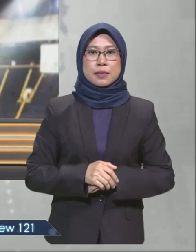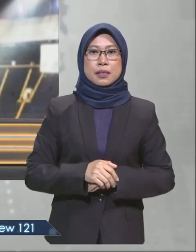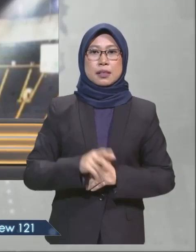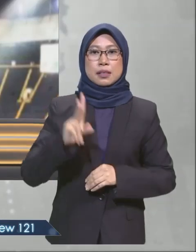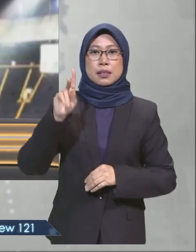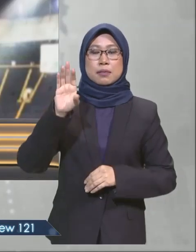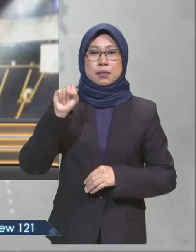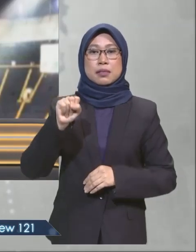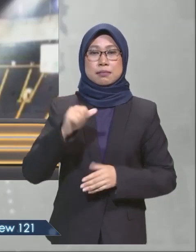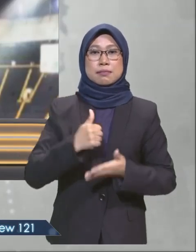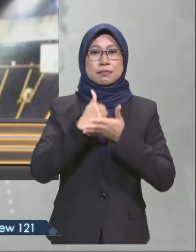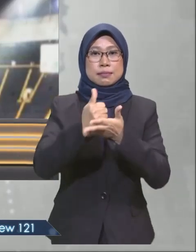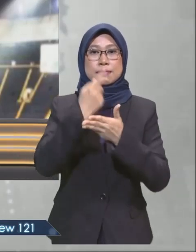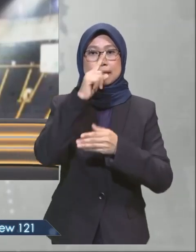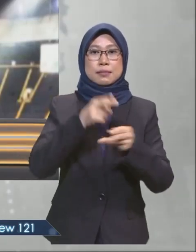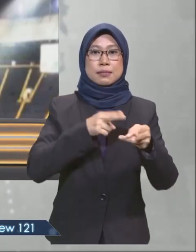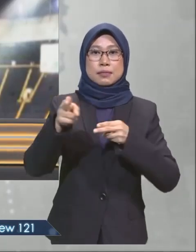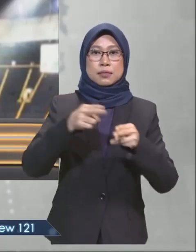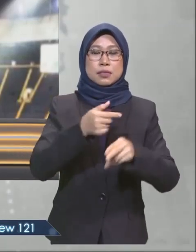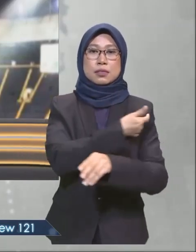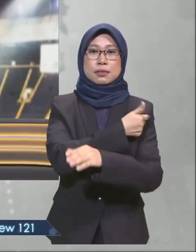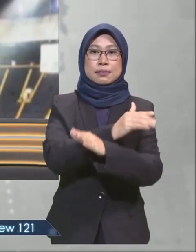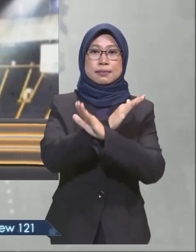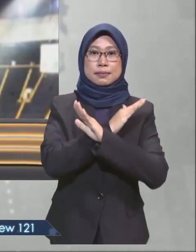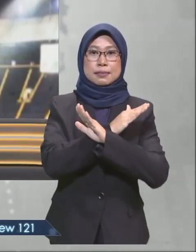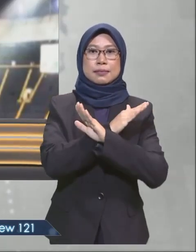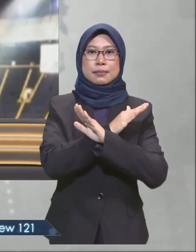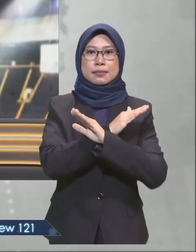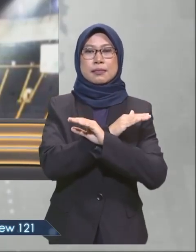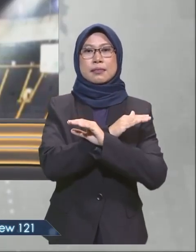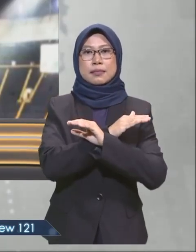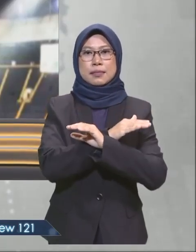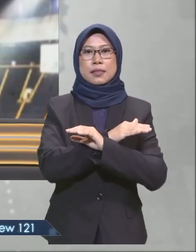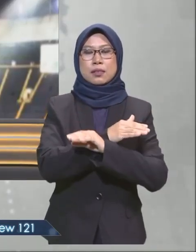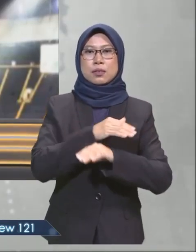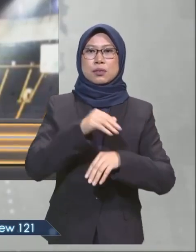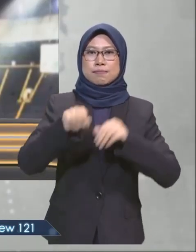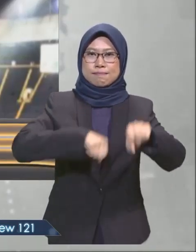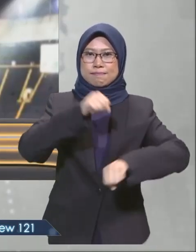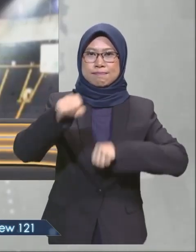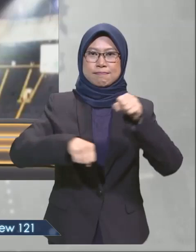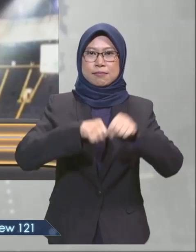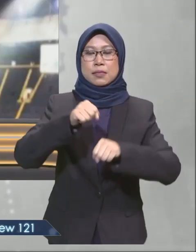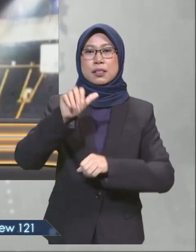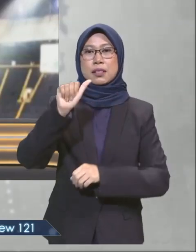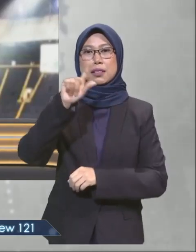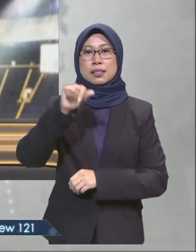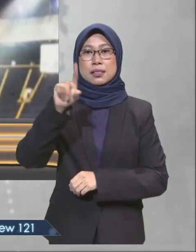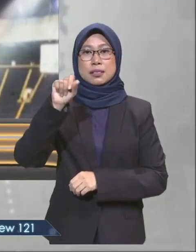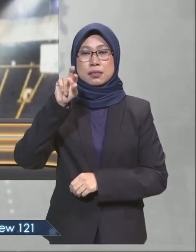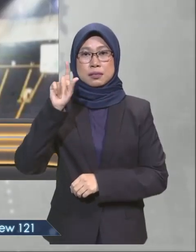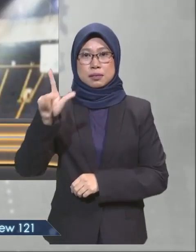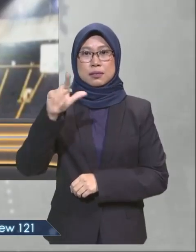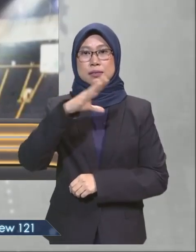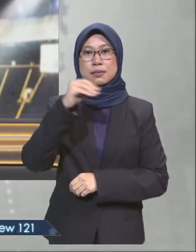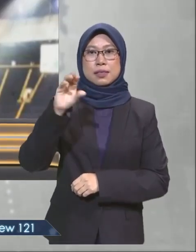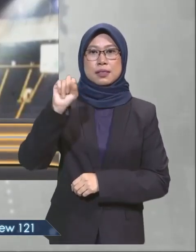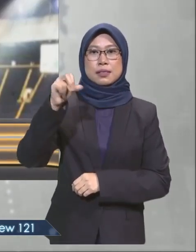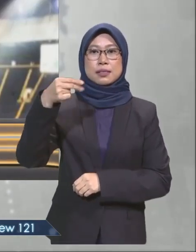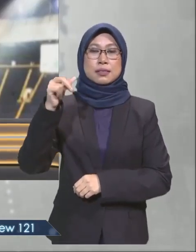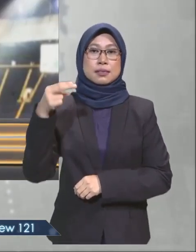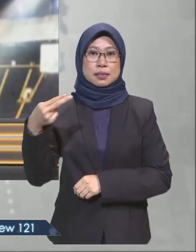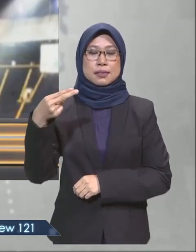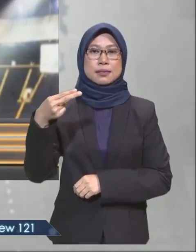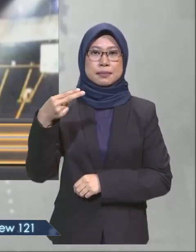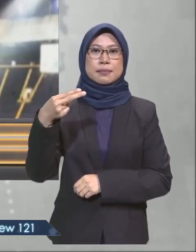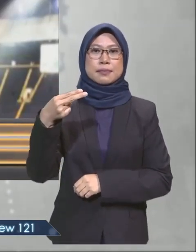KBS sedia membantu menguruskan proses suntikan vaksin kepada Jaguh Berbasikal Negara Muhammad Azizul Hasni Awang dan Muhammad Syafirda